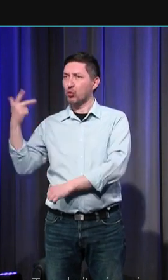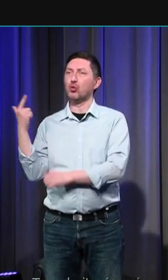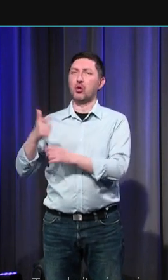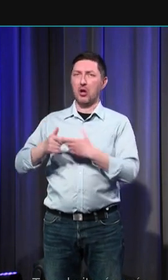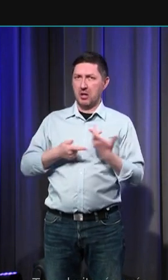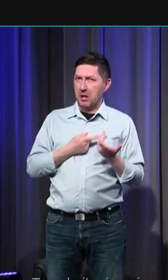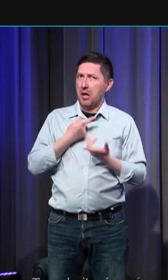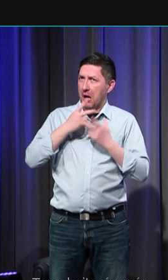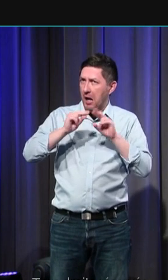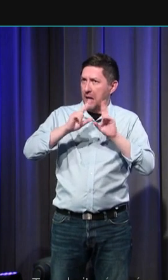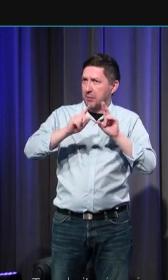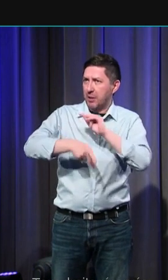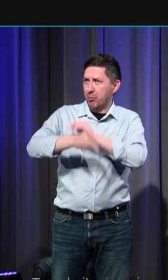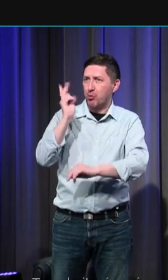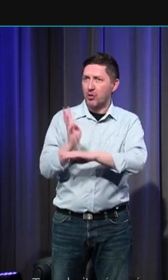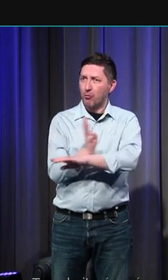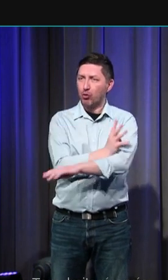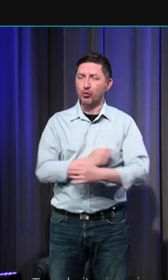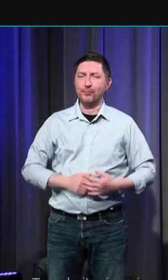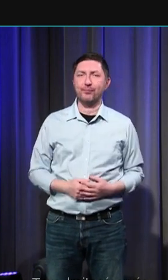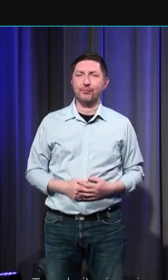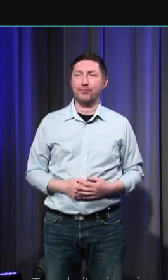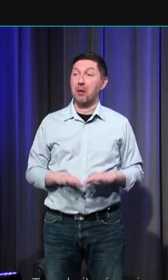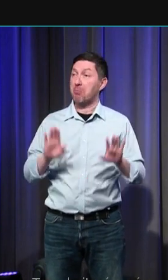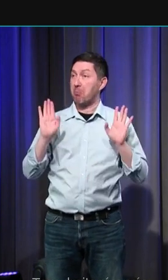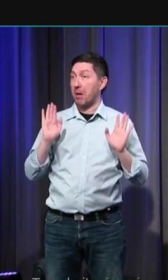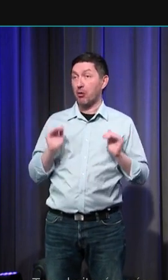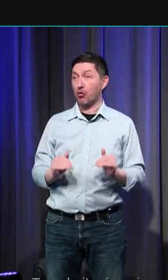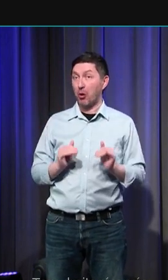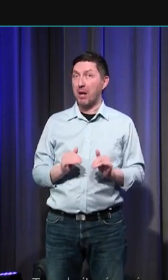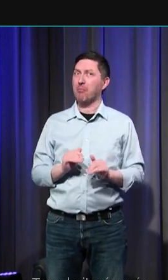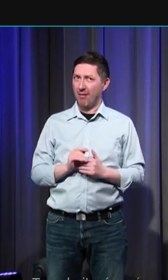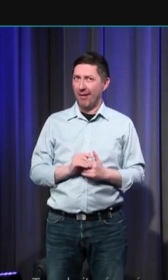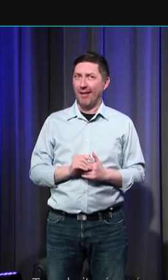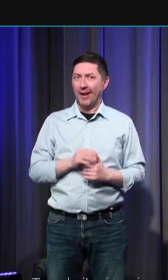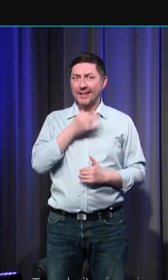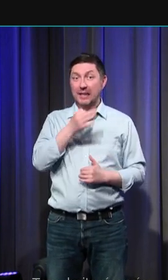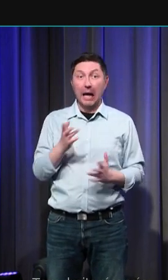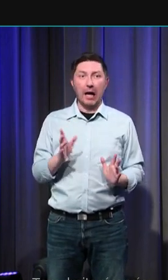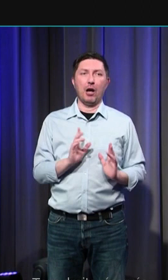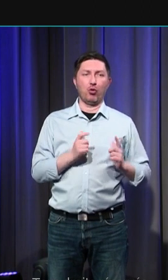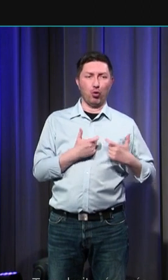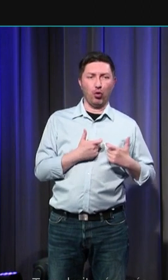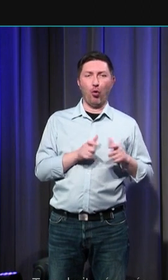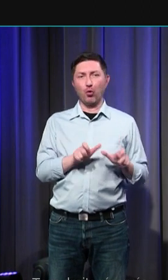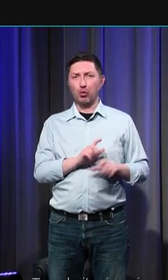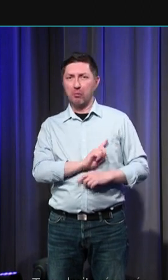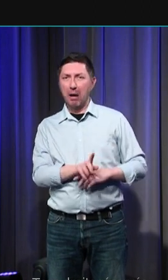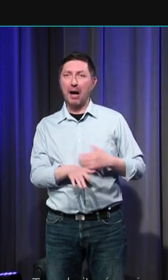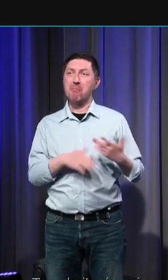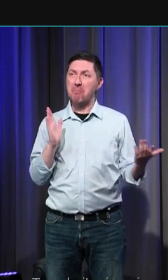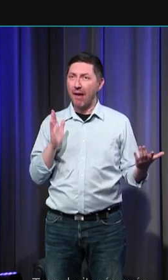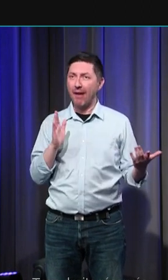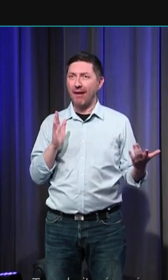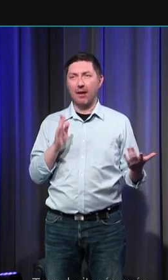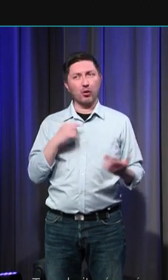sans que pour autant cela ne remette en cause le principe d'un jugement moral des émotions. On a plutôt une sorte d